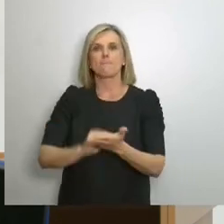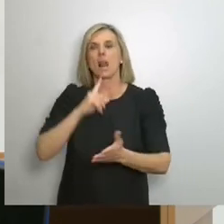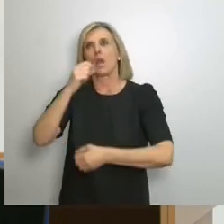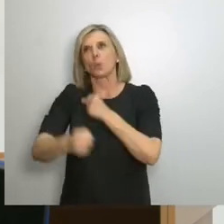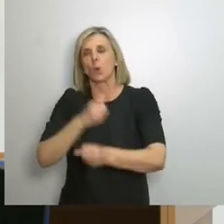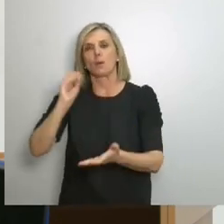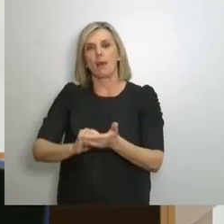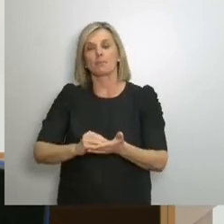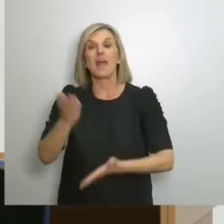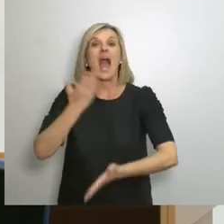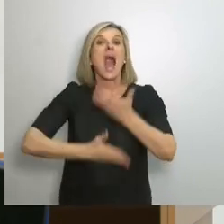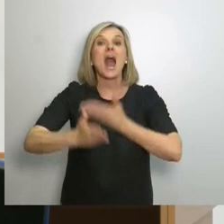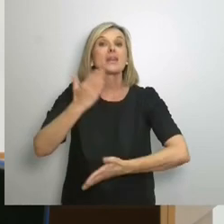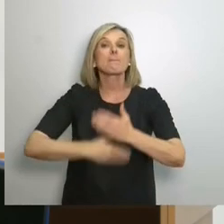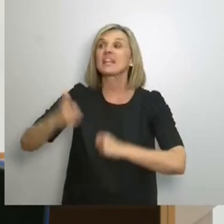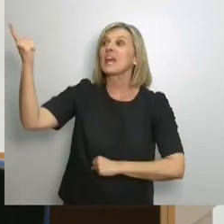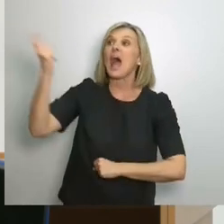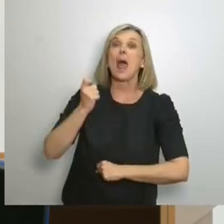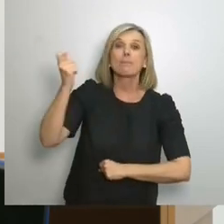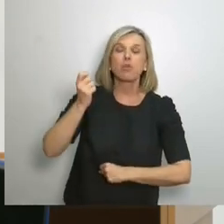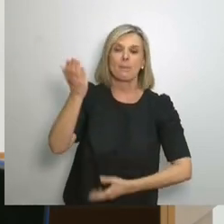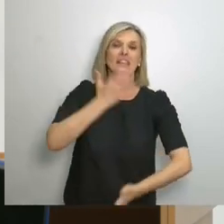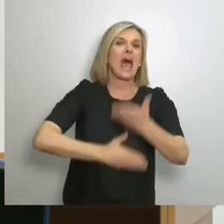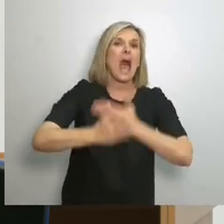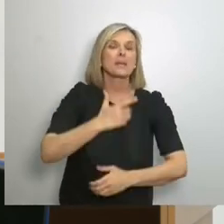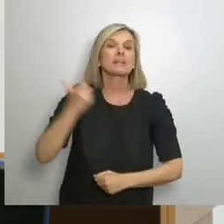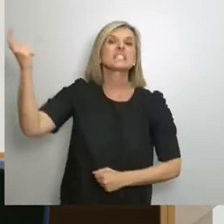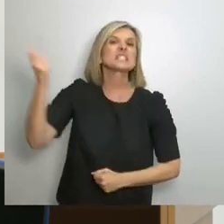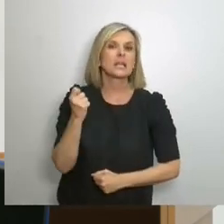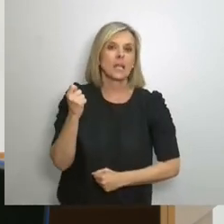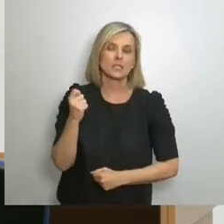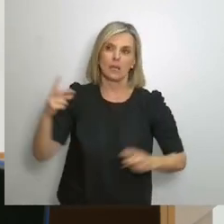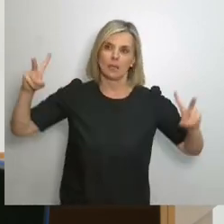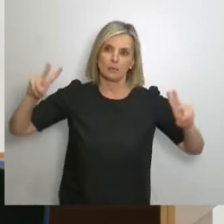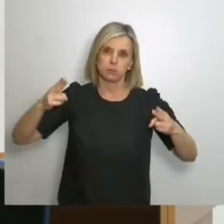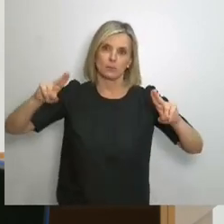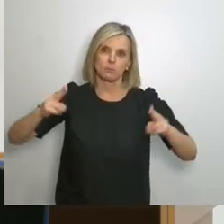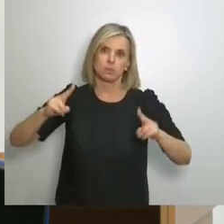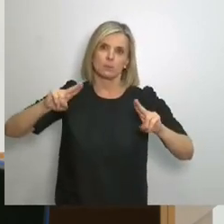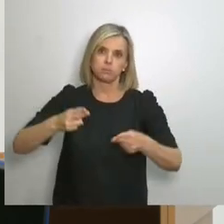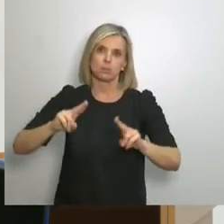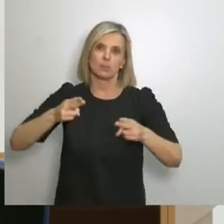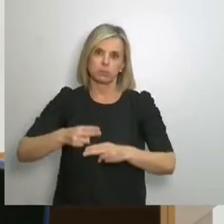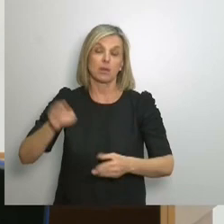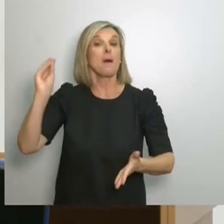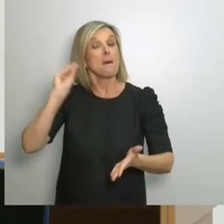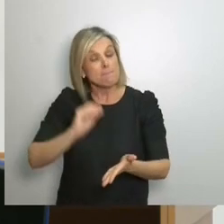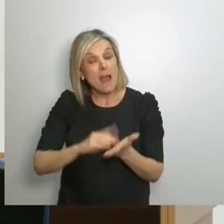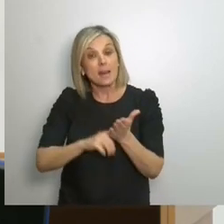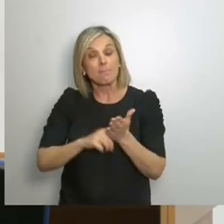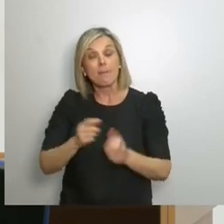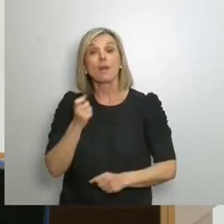Για τα αναπηρικά επιδόματα και τις αναπηρικές συντάξεις στα οποία κάνουν περικοπές και την επαναφορά του δώρου